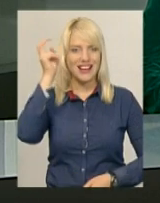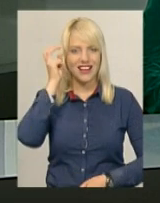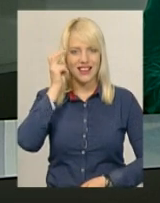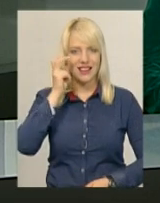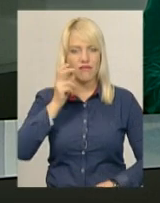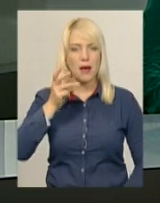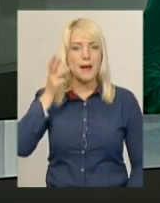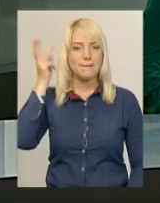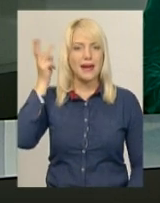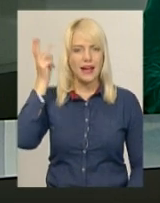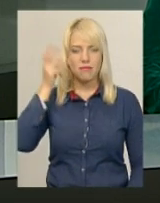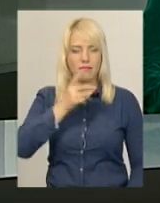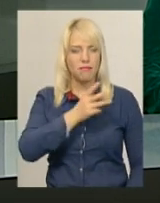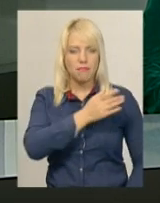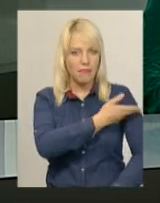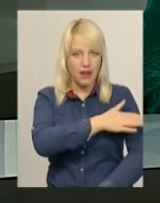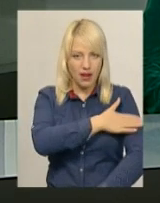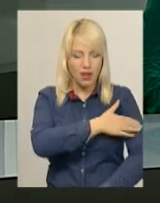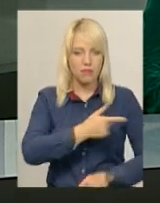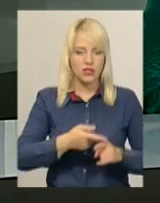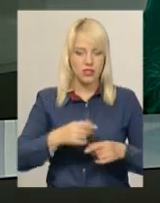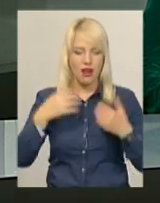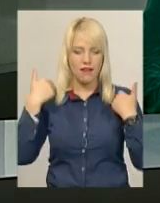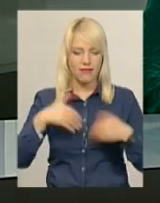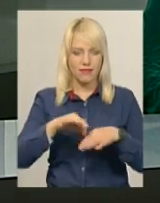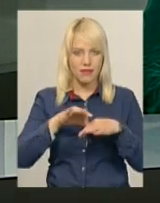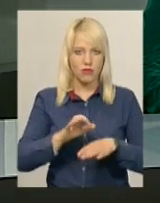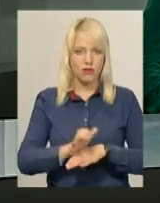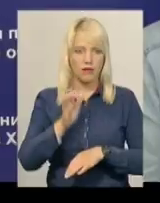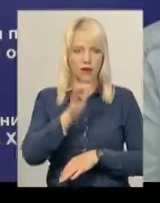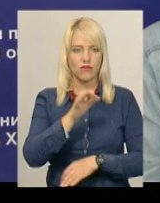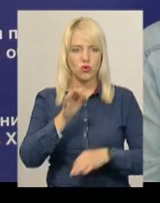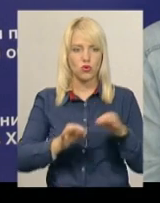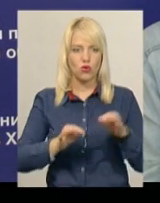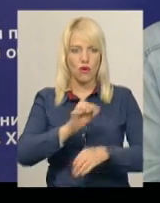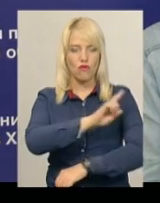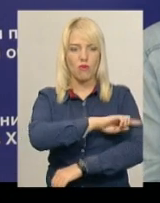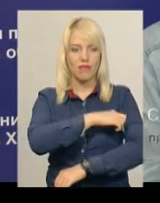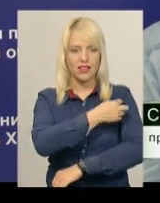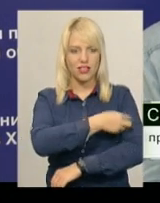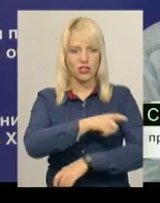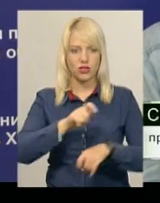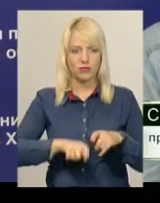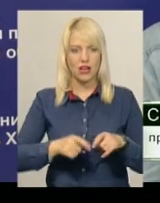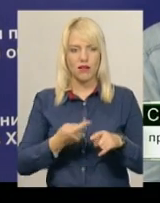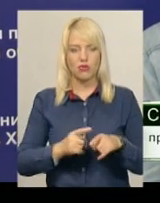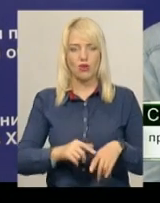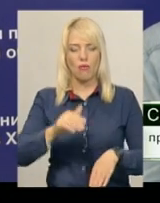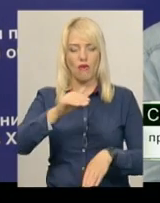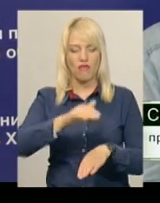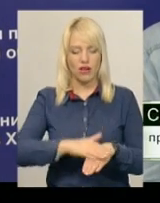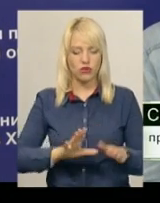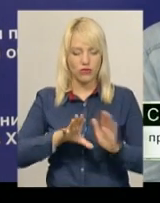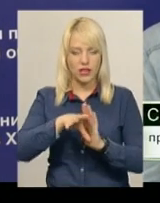За словами Світлани Свідерської, тіло направили на судову медичну експертизу. По даному факту внесені відомості до